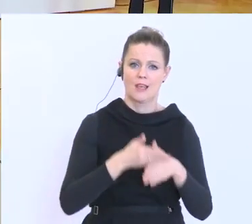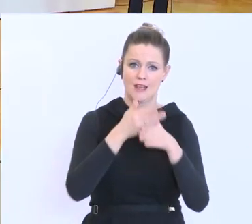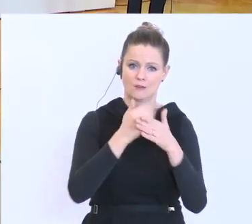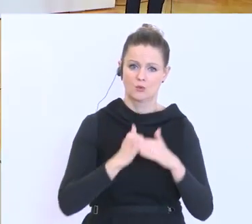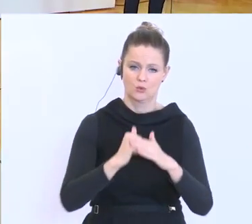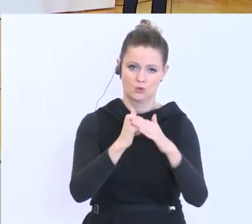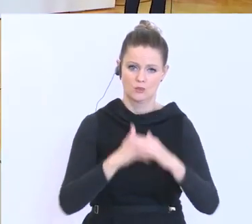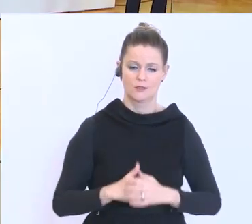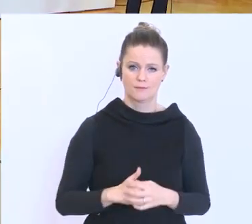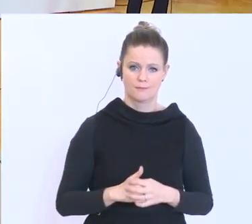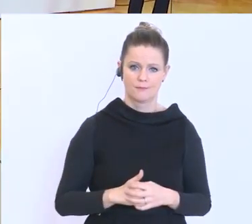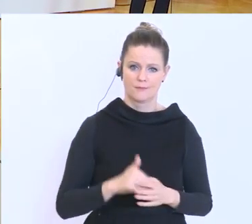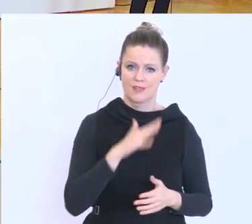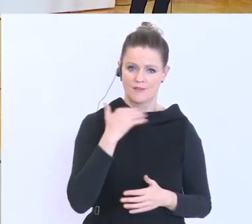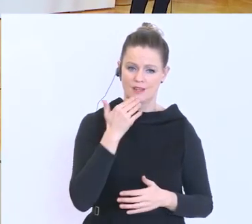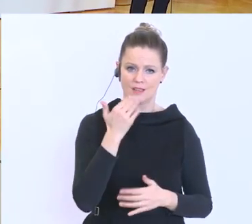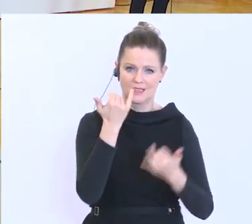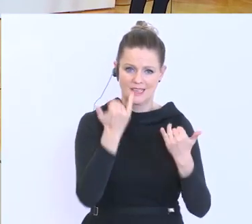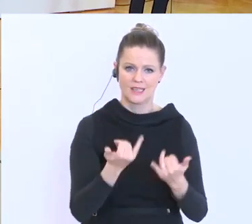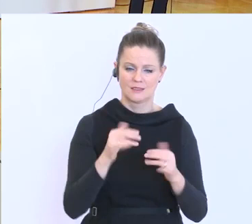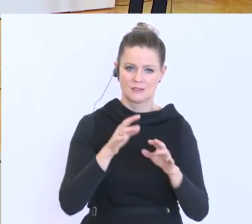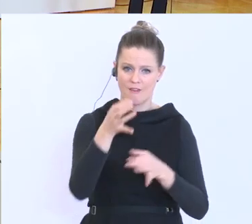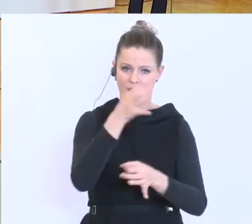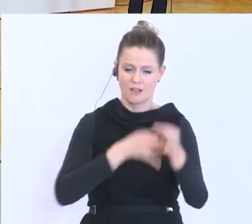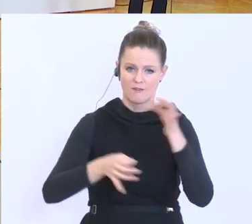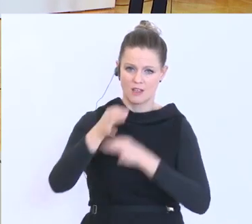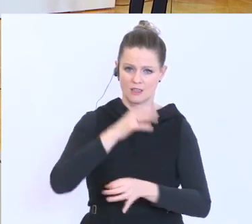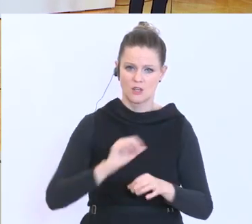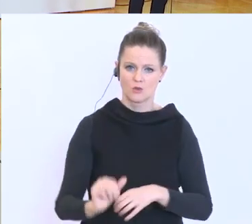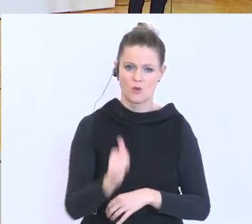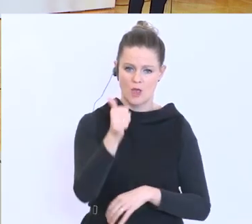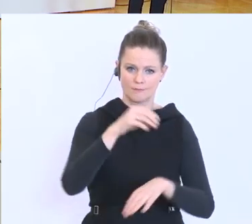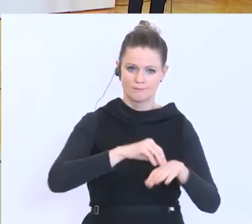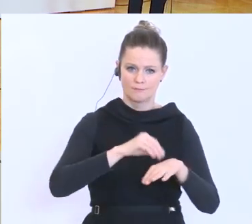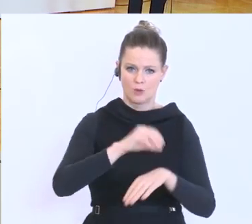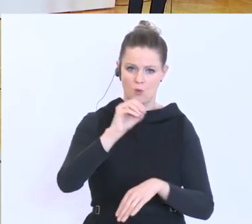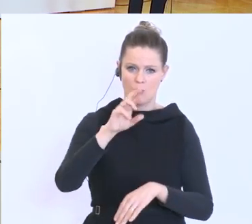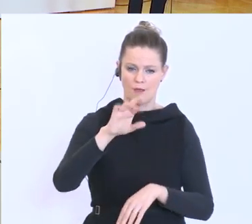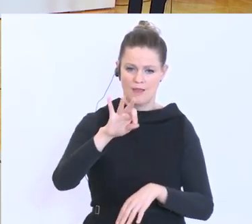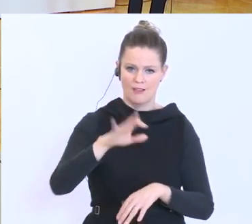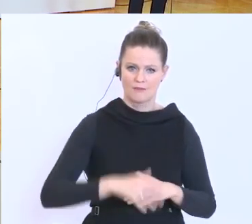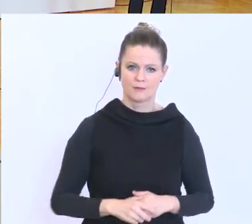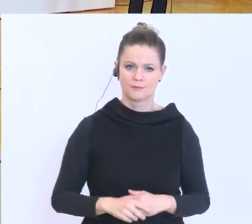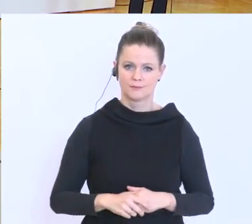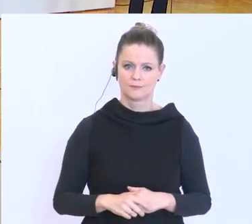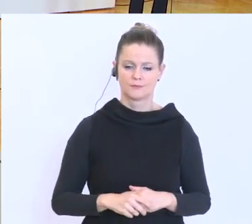Vielen Dank. Wir kommen jetzt zu den Fragen. Als erstes gemeldet hat sich der ORF, bitteschön. Und dann die anderen. Sie haben